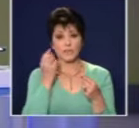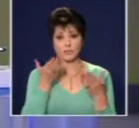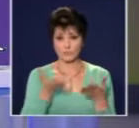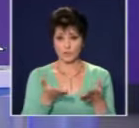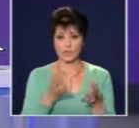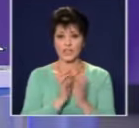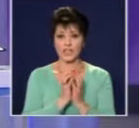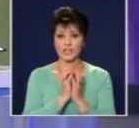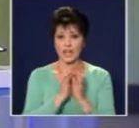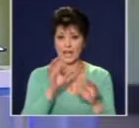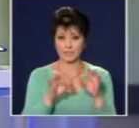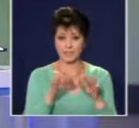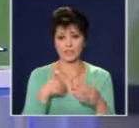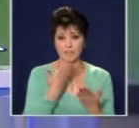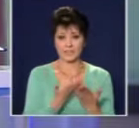Музиката